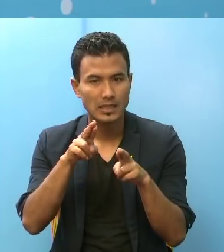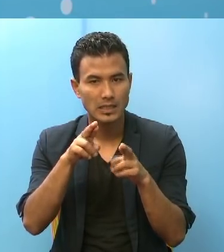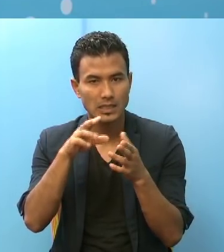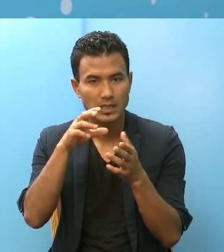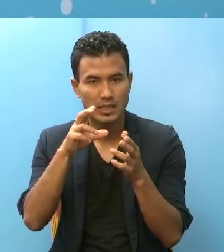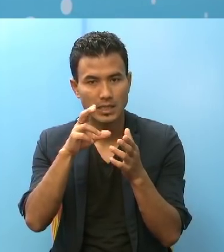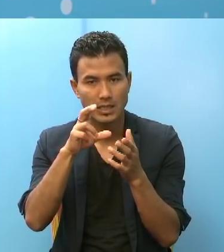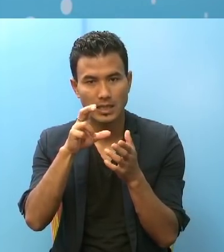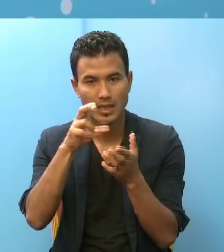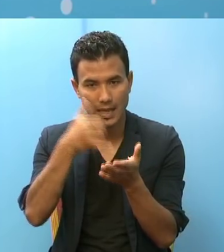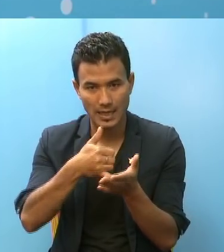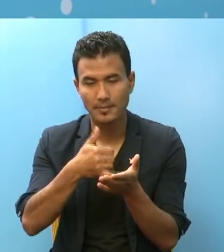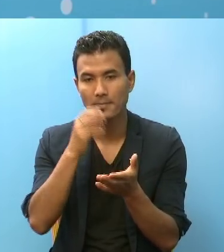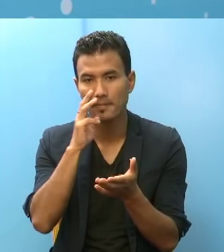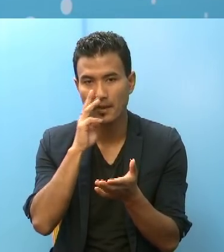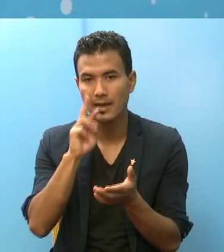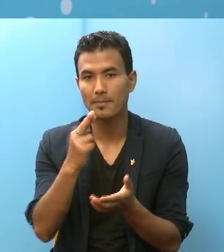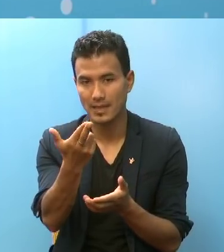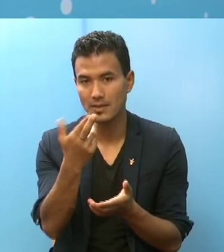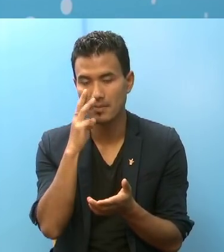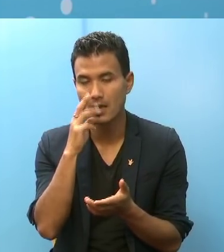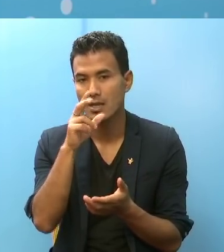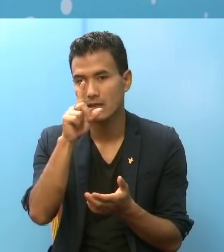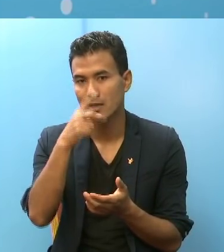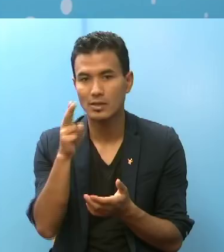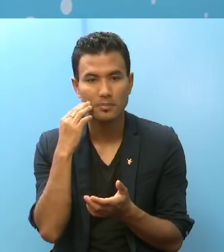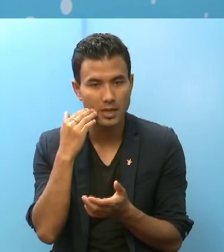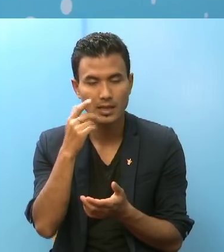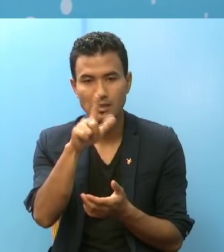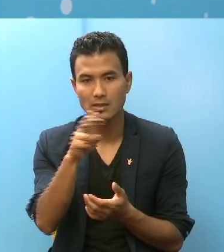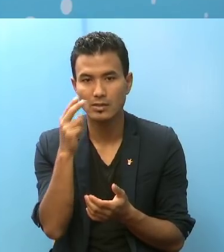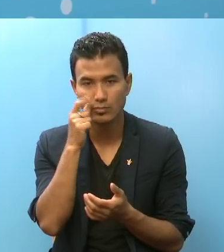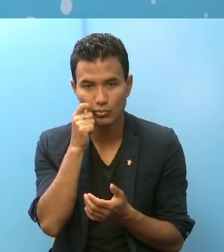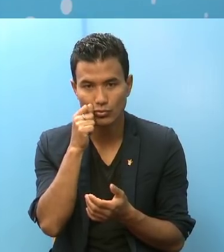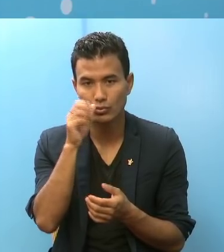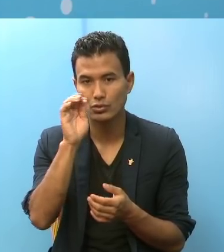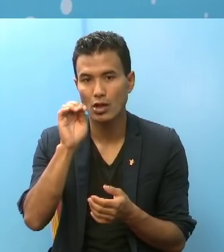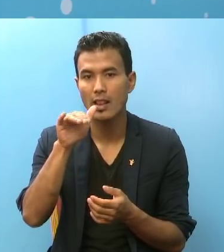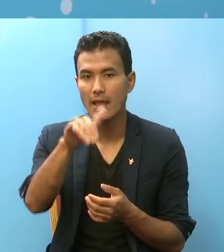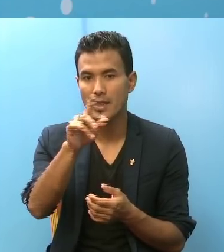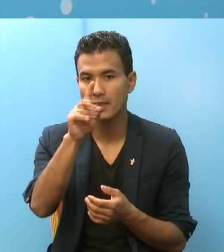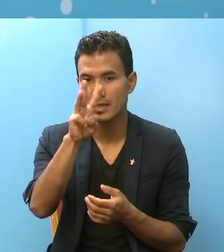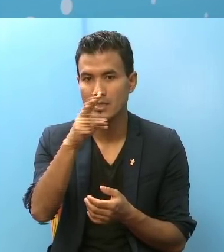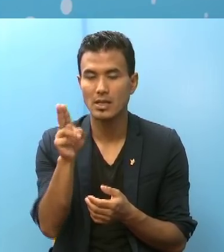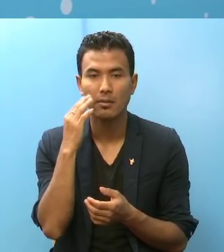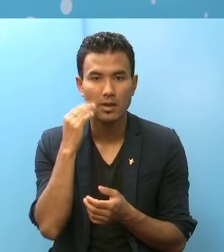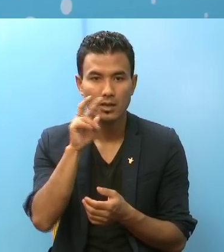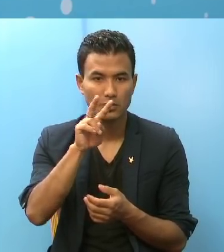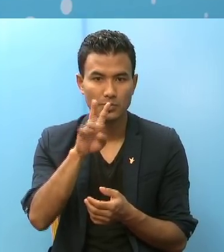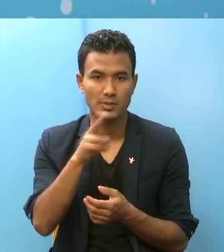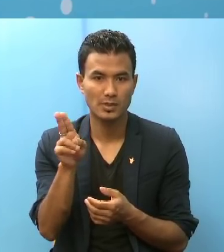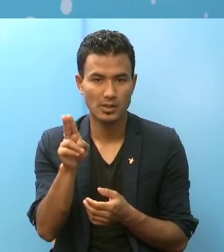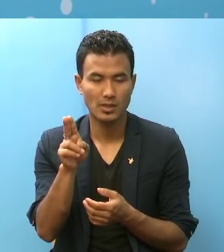दांग मा दांग का 1 जना महिला र 7 जना पुरुष र सल्यान का 3 जना महिला र 24